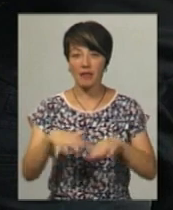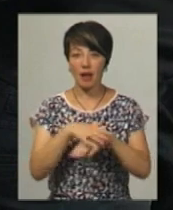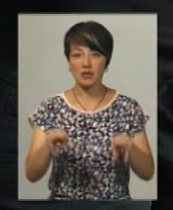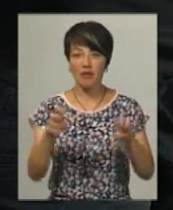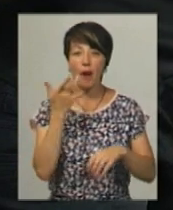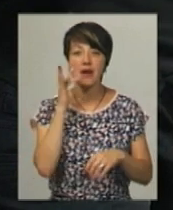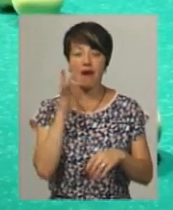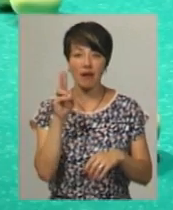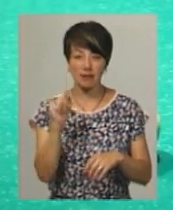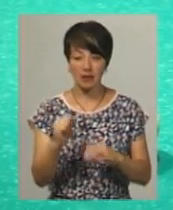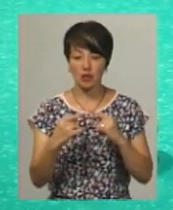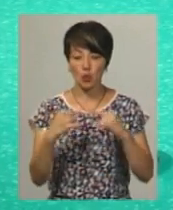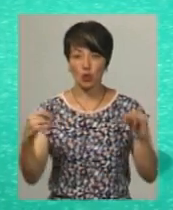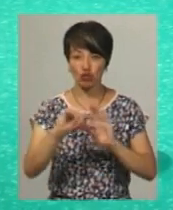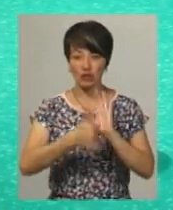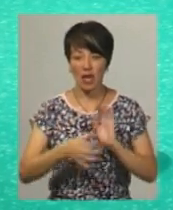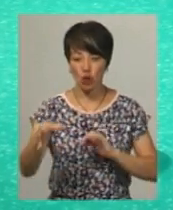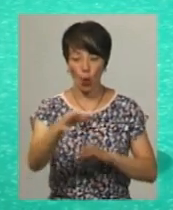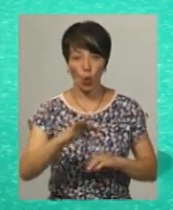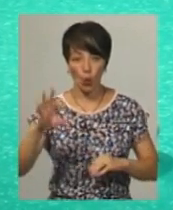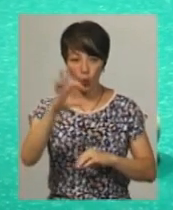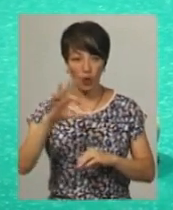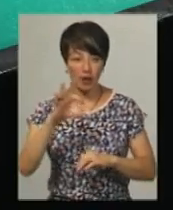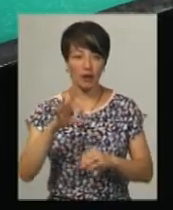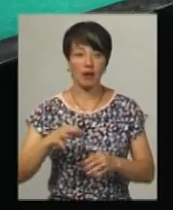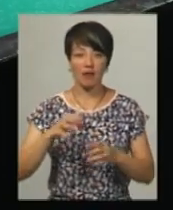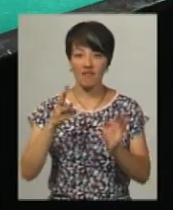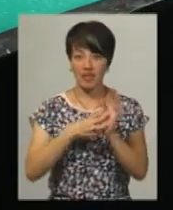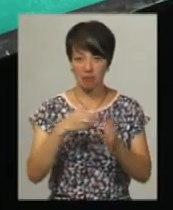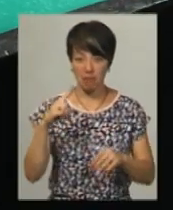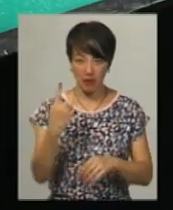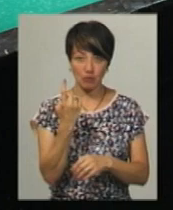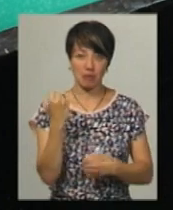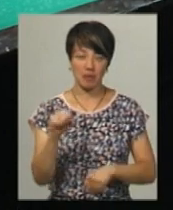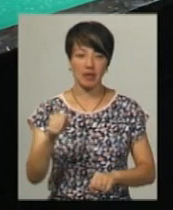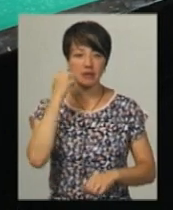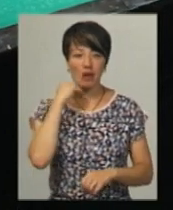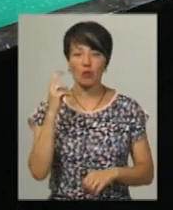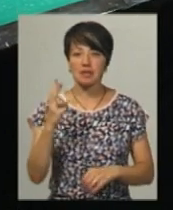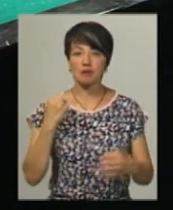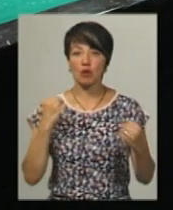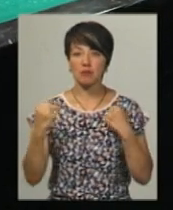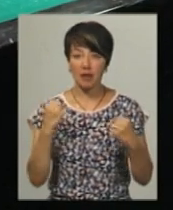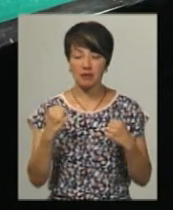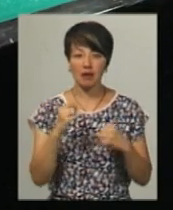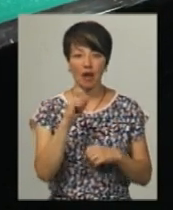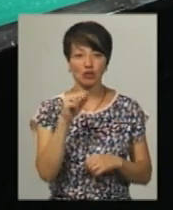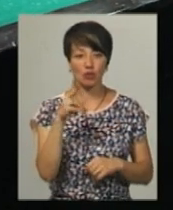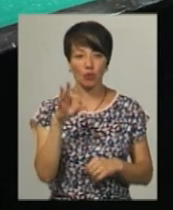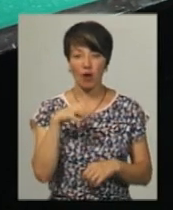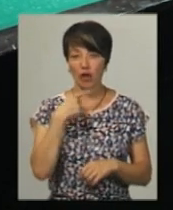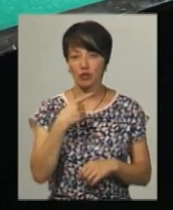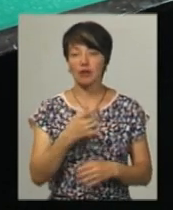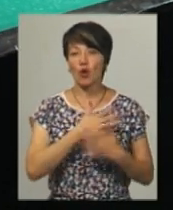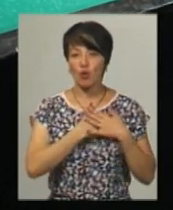зветься американкою. На столі 16 куль. Коли один із герців забиває вісім із них першим, перемагає. Старокостянтинівський спортсмен Артем Харченко каже,